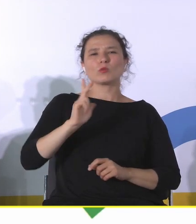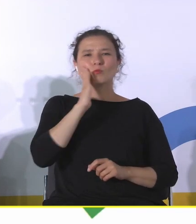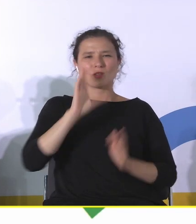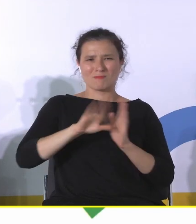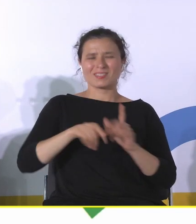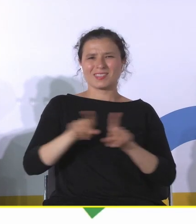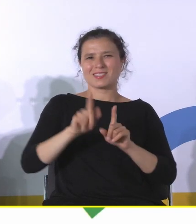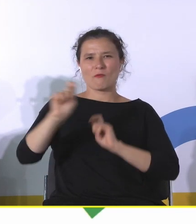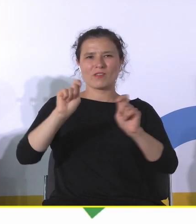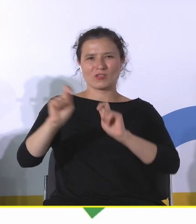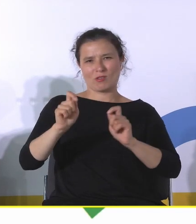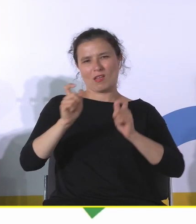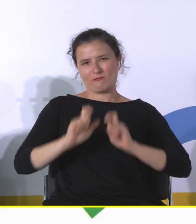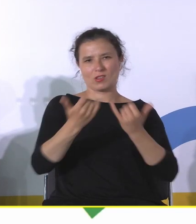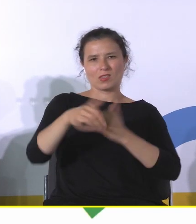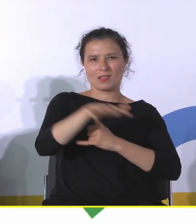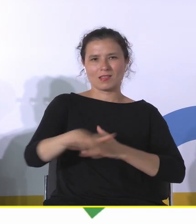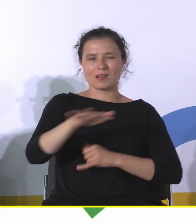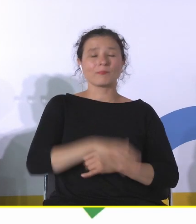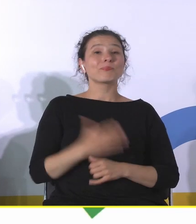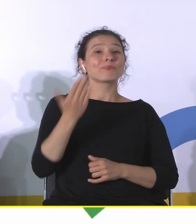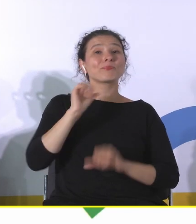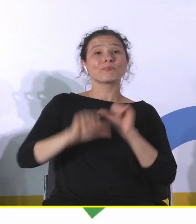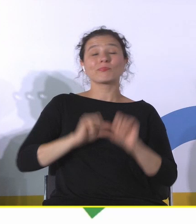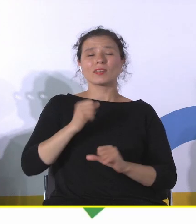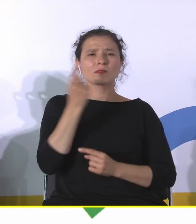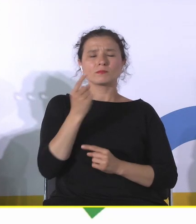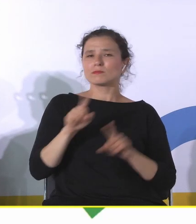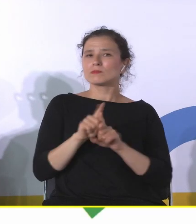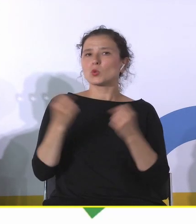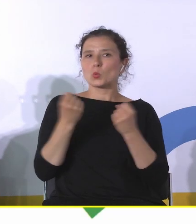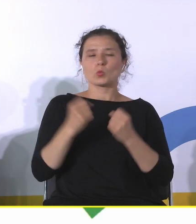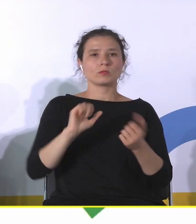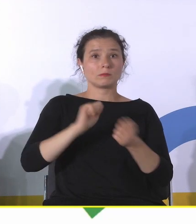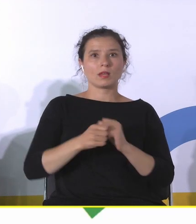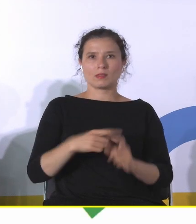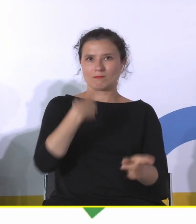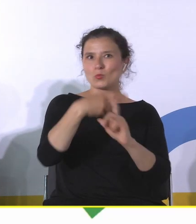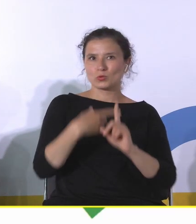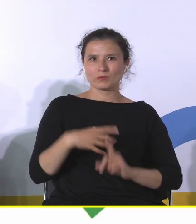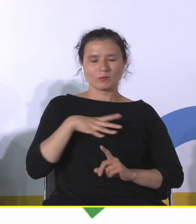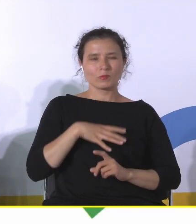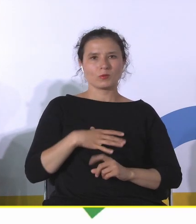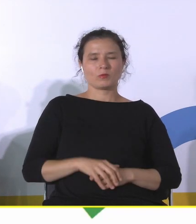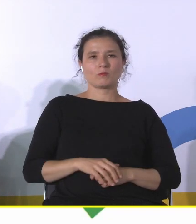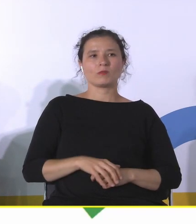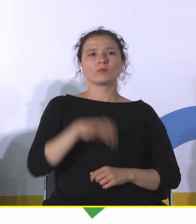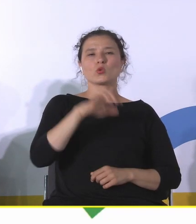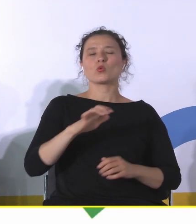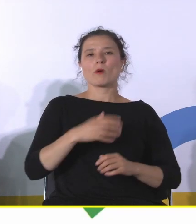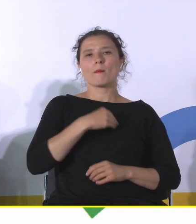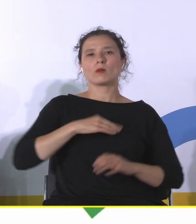Proszę Państwa, w ostatnich latach myślę też taka duża zmiana pozytywna nastąpiła, jeżeli chodzi o polskie muzea na otwartym